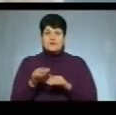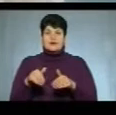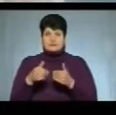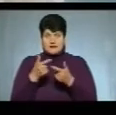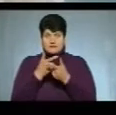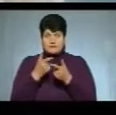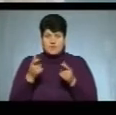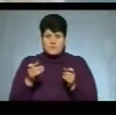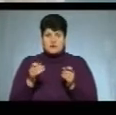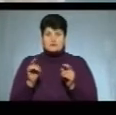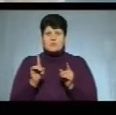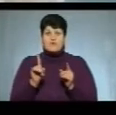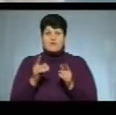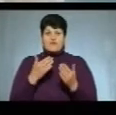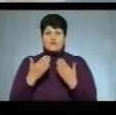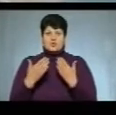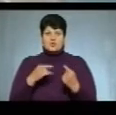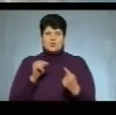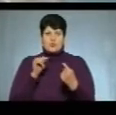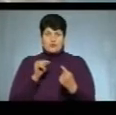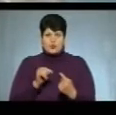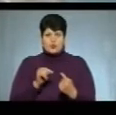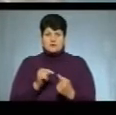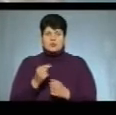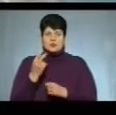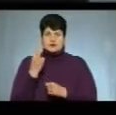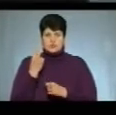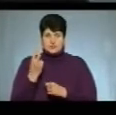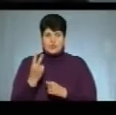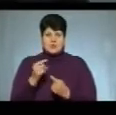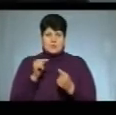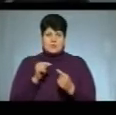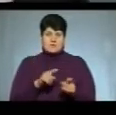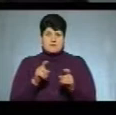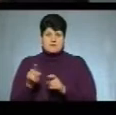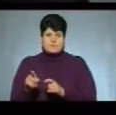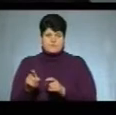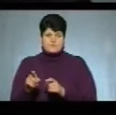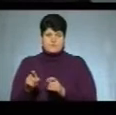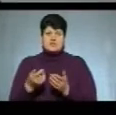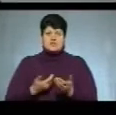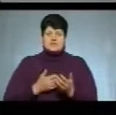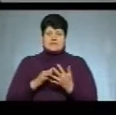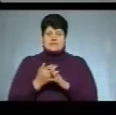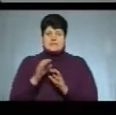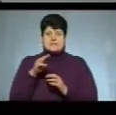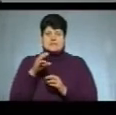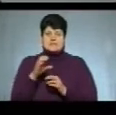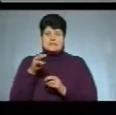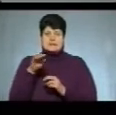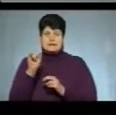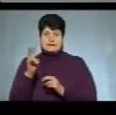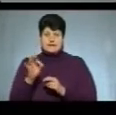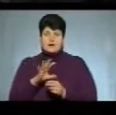інформацію по відношенню проти, двоє проти того переходу. Житель села Стінки Михайло Федорів був присутній на